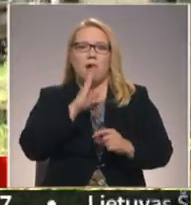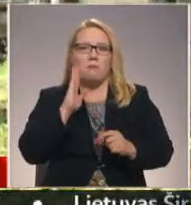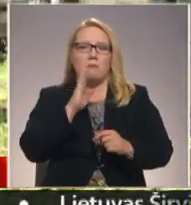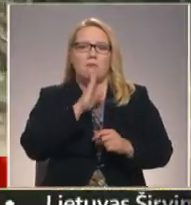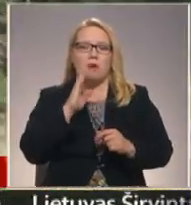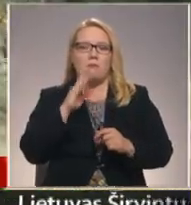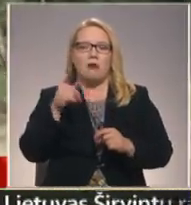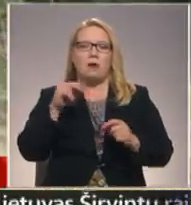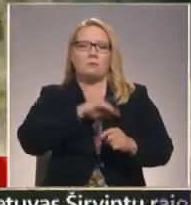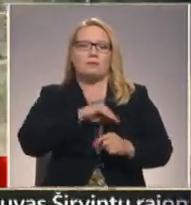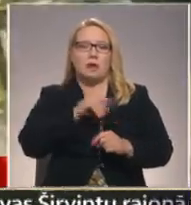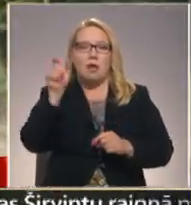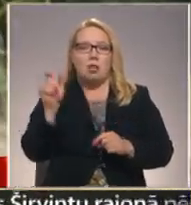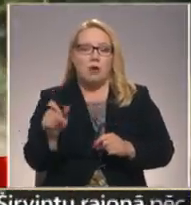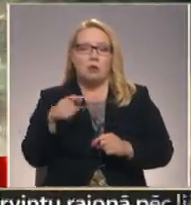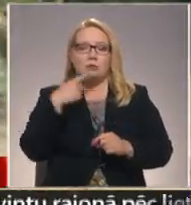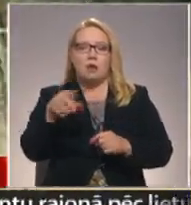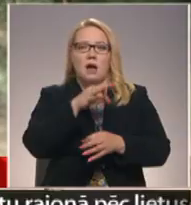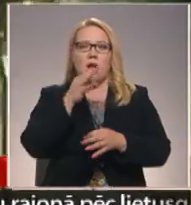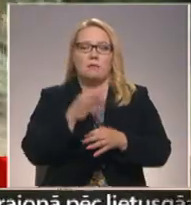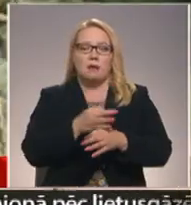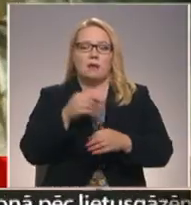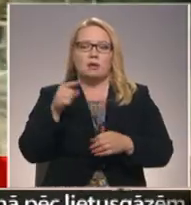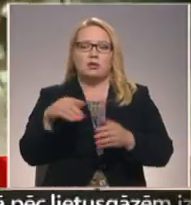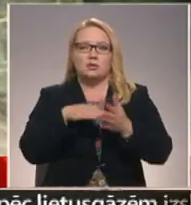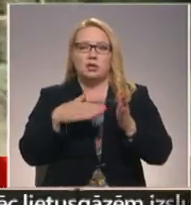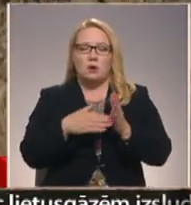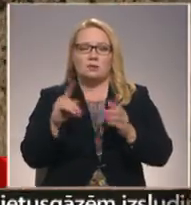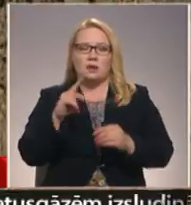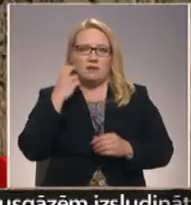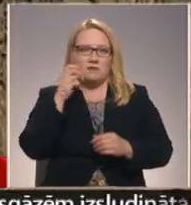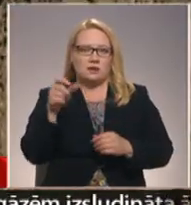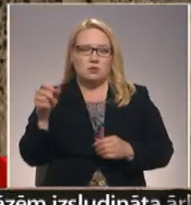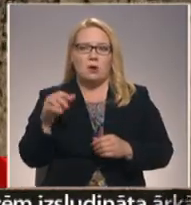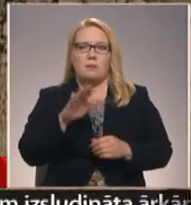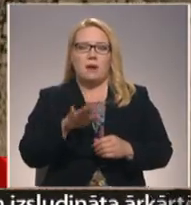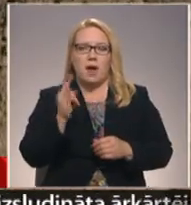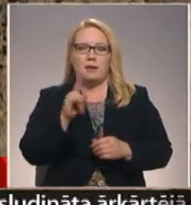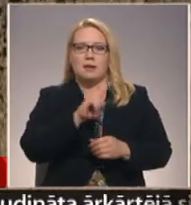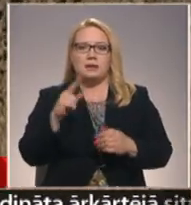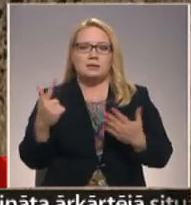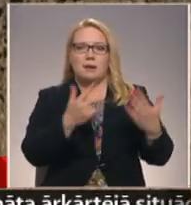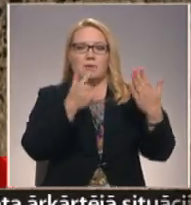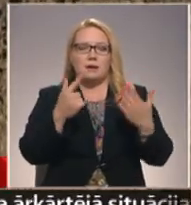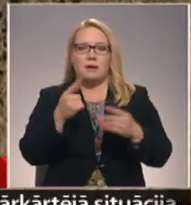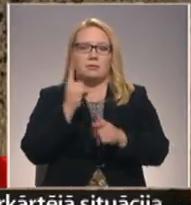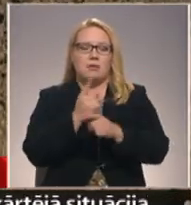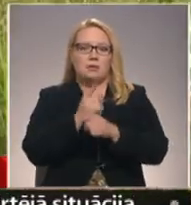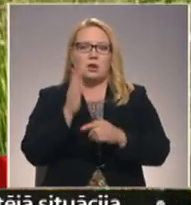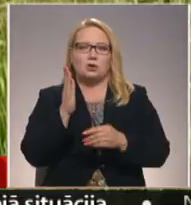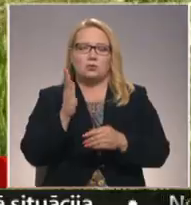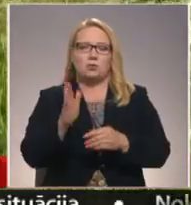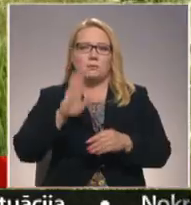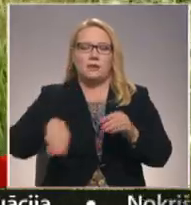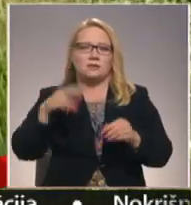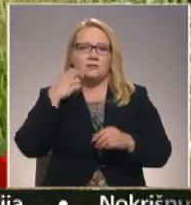Psiholoģi Zanelo Bānav skaidro, ka atbildīgie šajā situācija ir vecāki, jo bērns līdz septiņu gadu vecumam nedrīkst atrasties bez vecāku uzraudzības